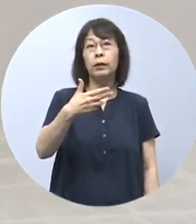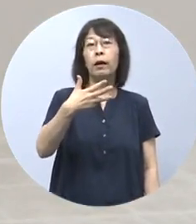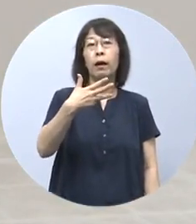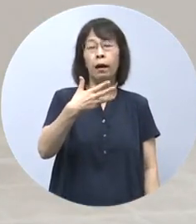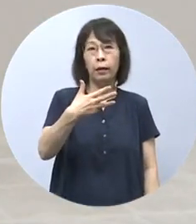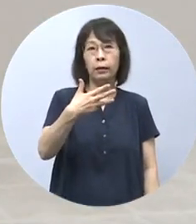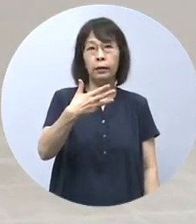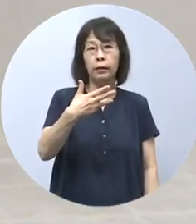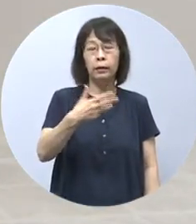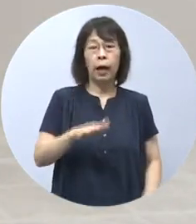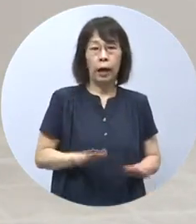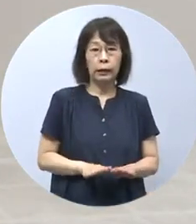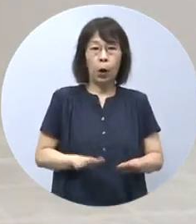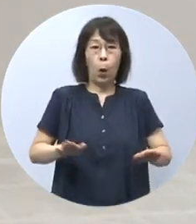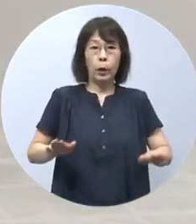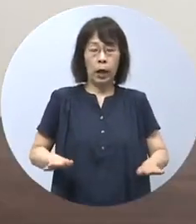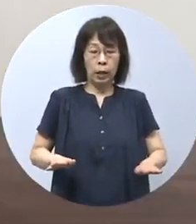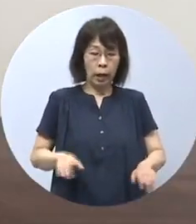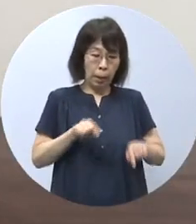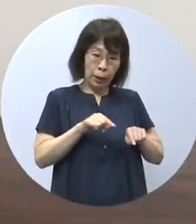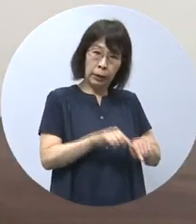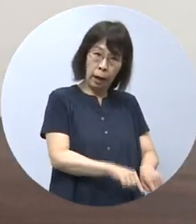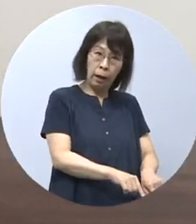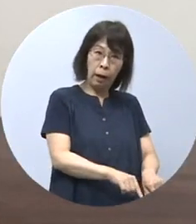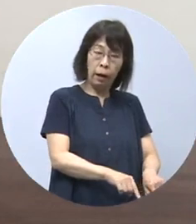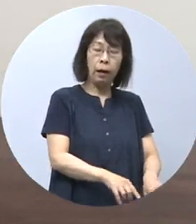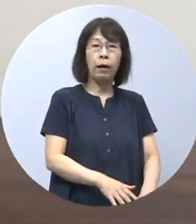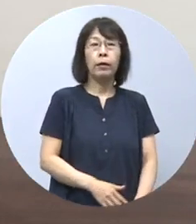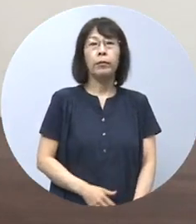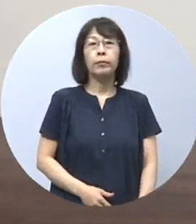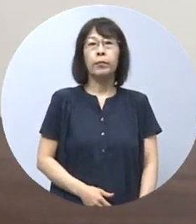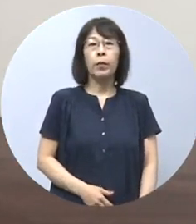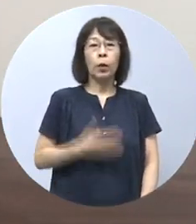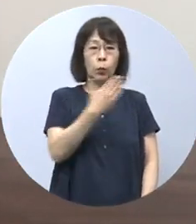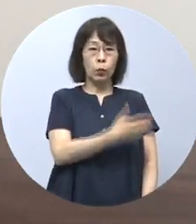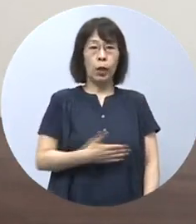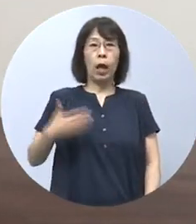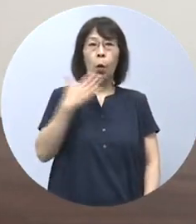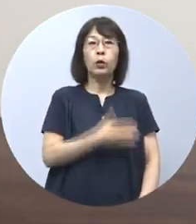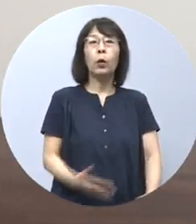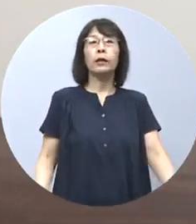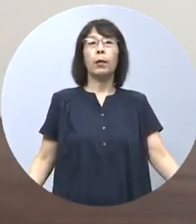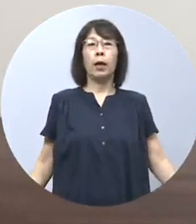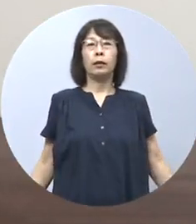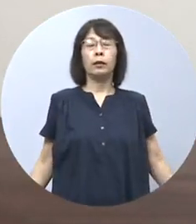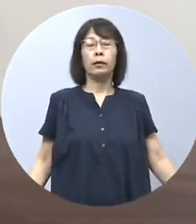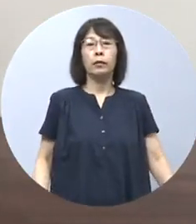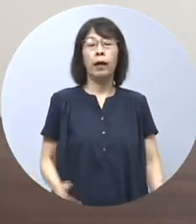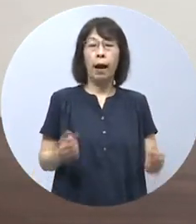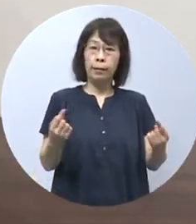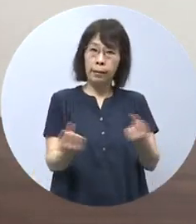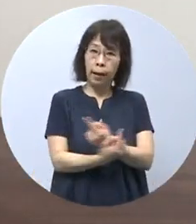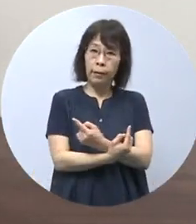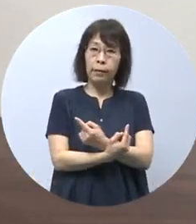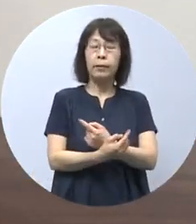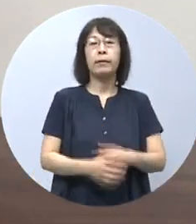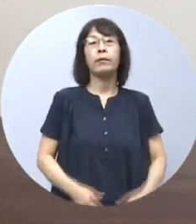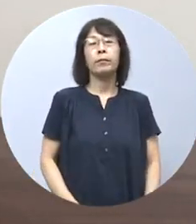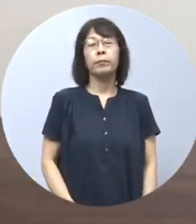7足を開いて斜め下胸を反らせます反対